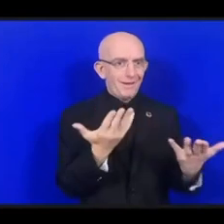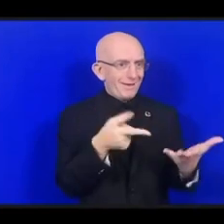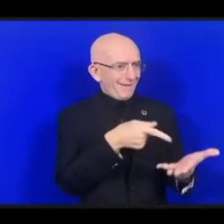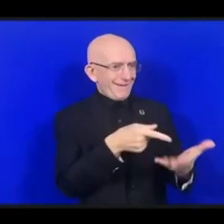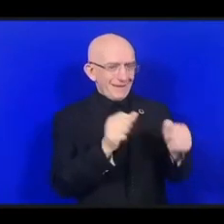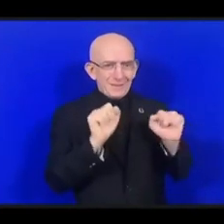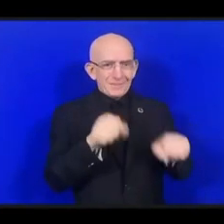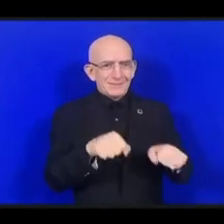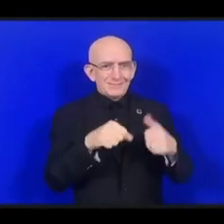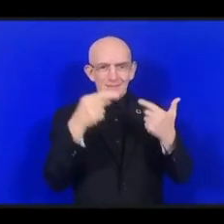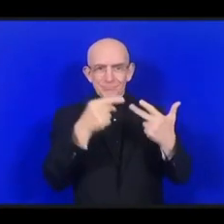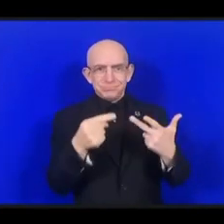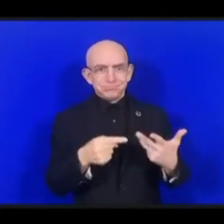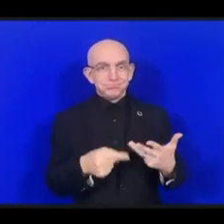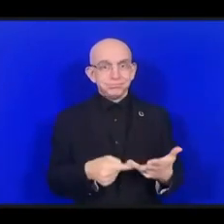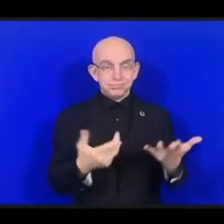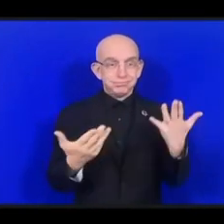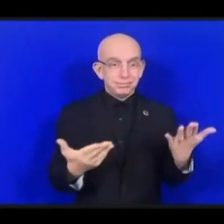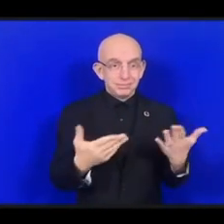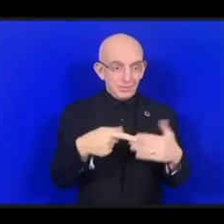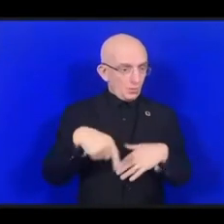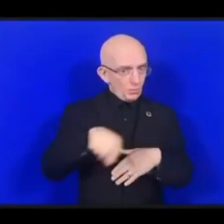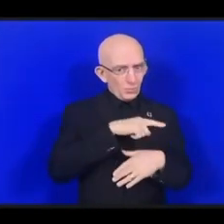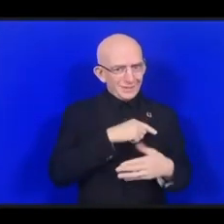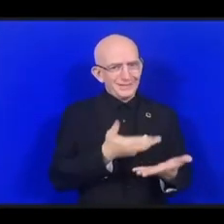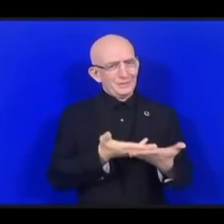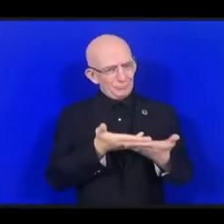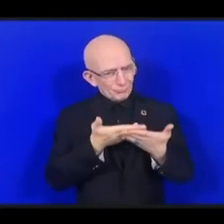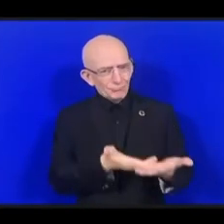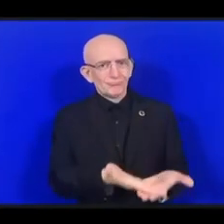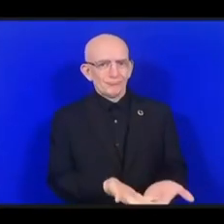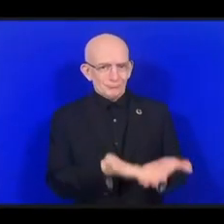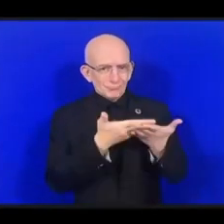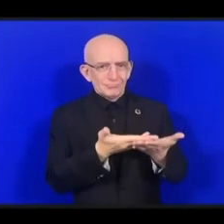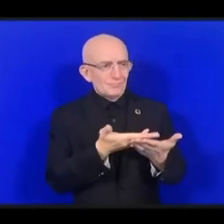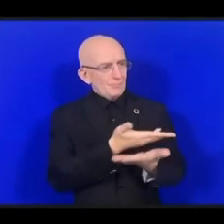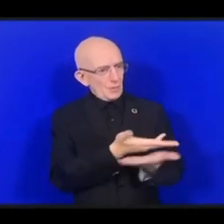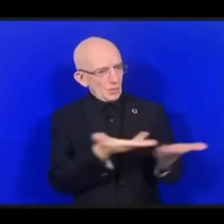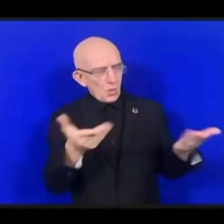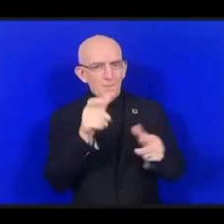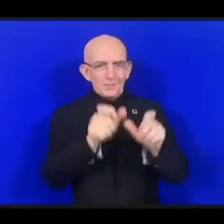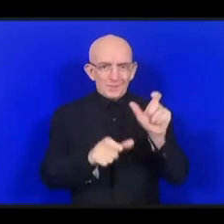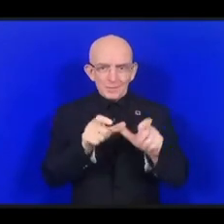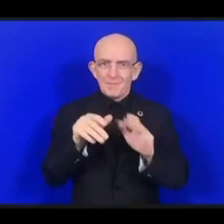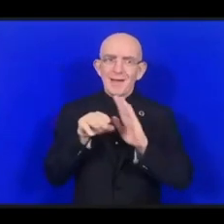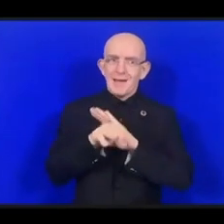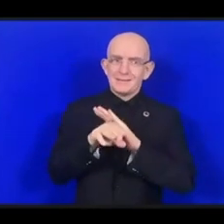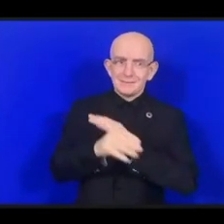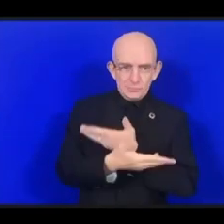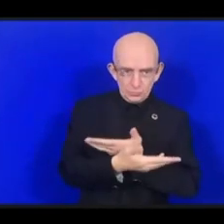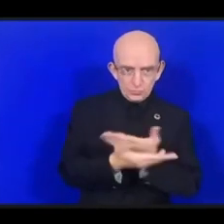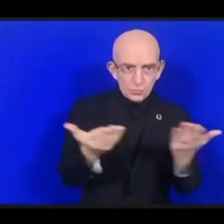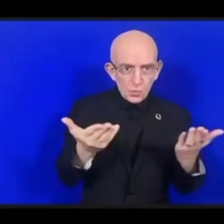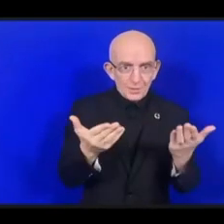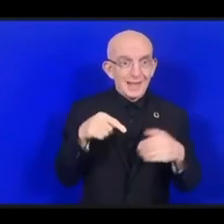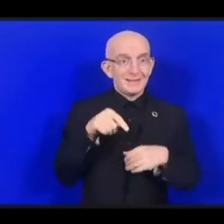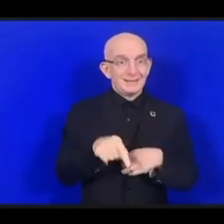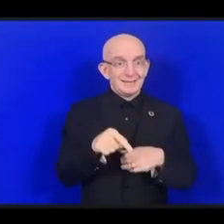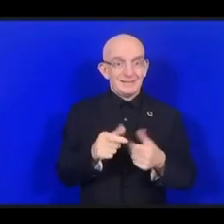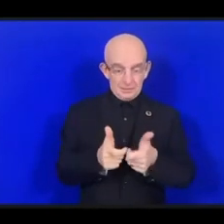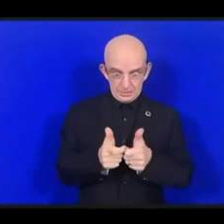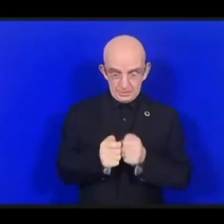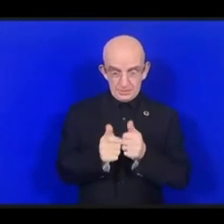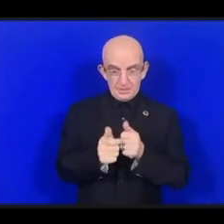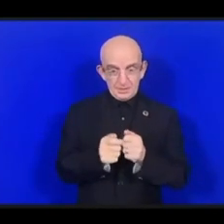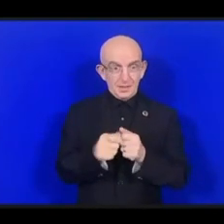необходимо подключение. С тех пор, как запустили мобильную связь, мы говорим о демократизации глобальных